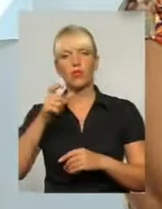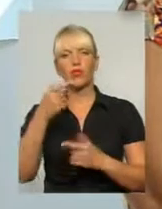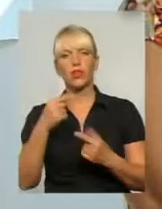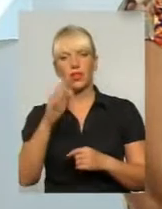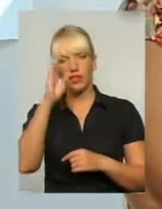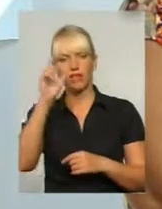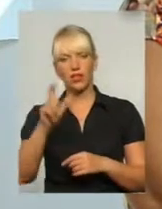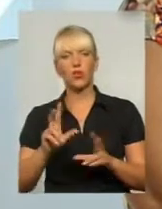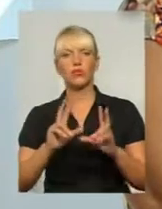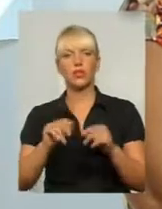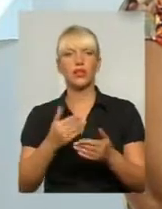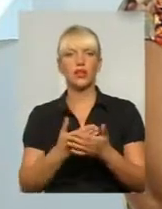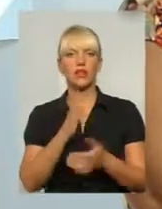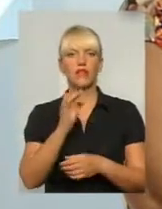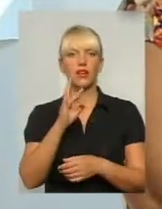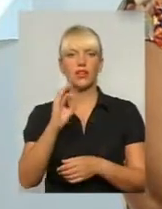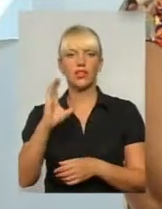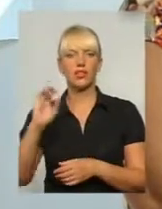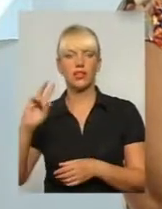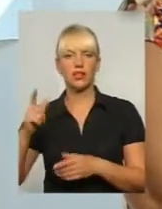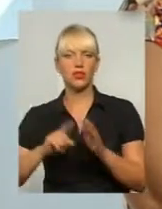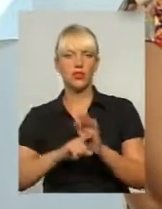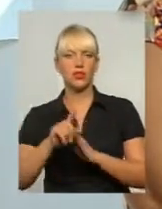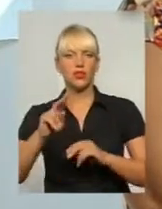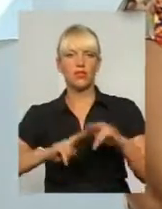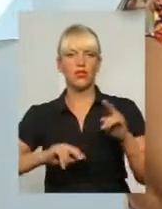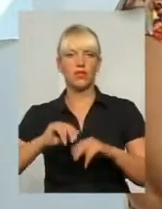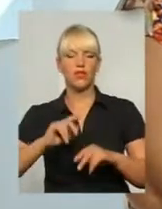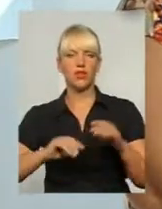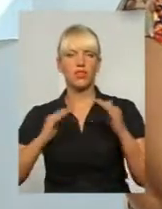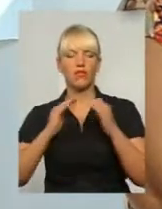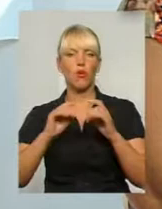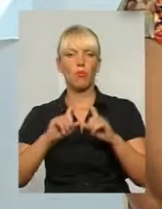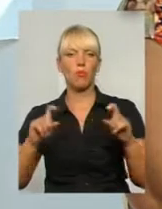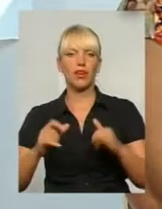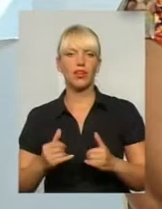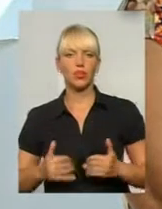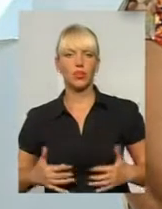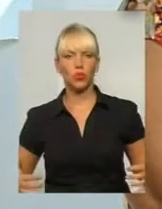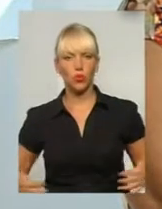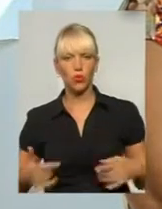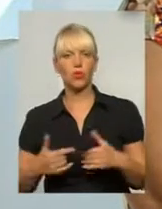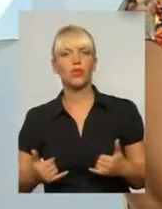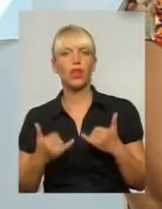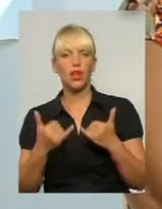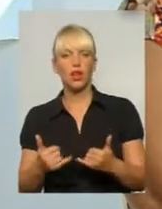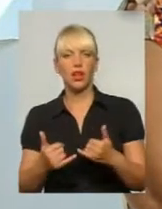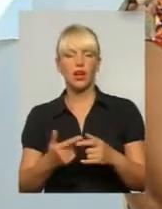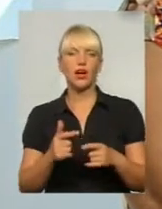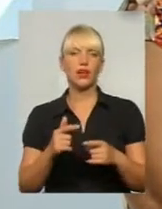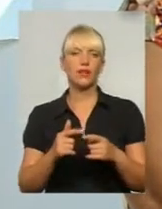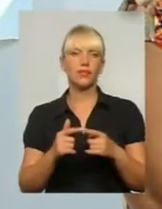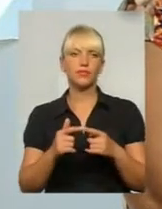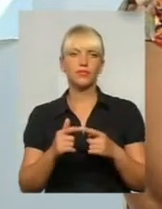десь в вересні почнеться будівництво притулку в цьому році. І ми хочемо сказати, що це перший, звісно, крок і дуже